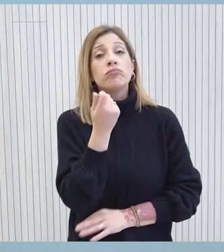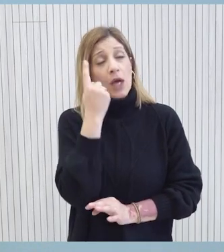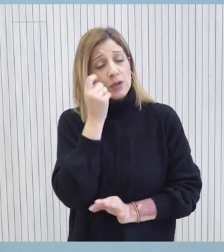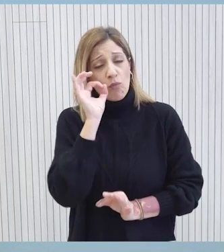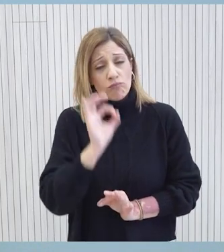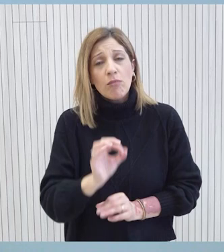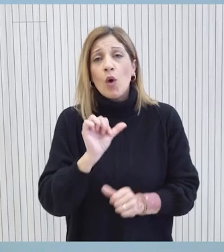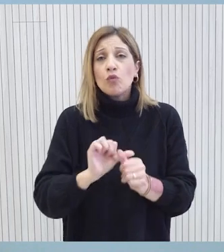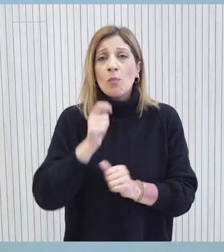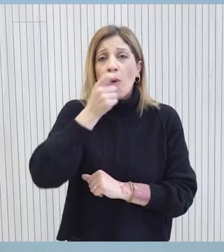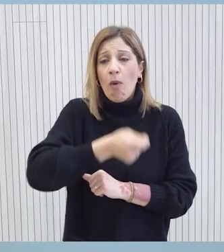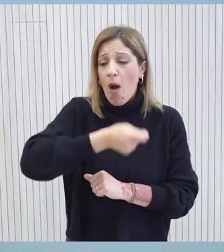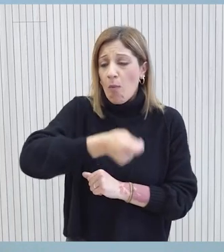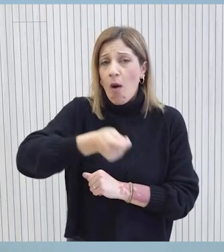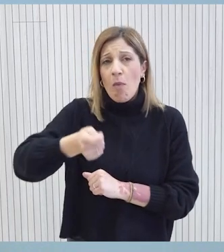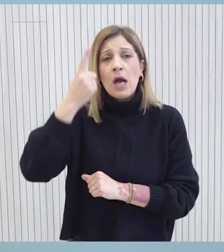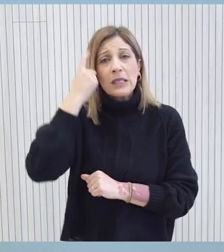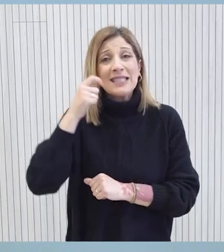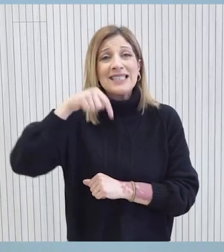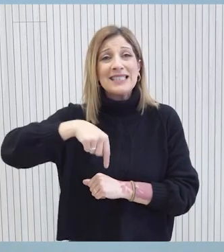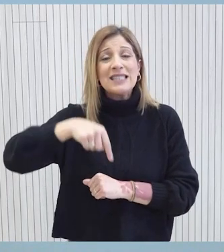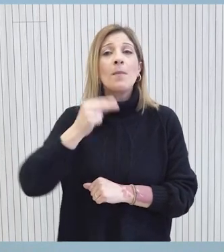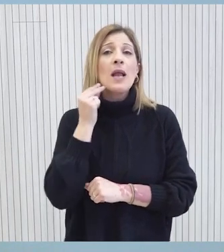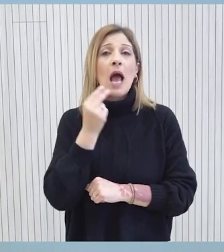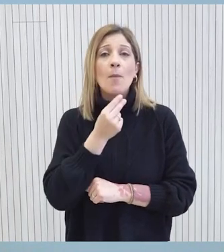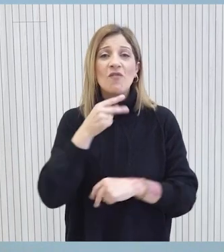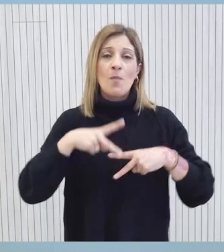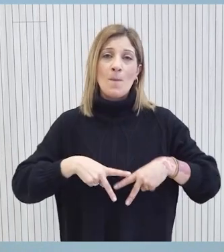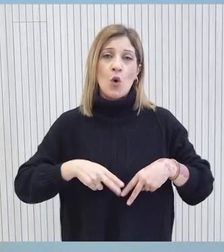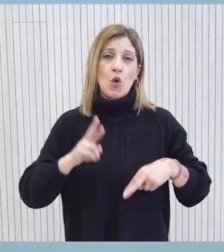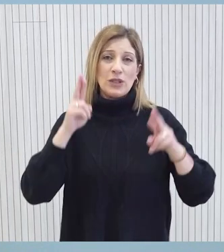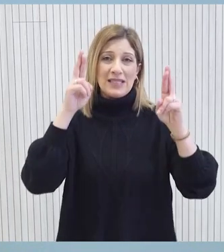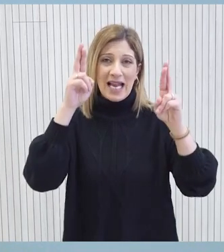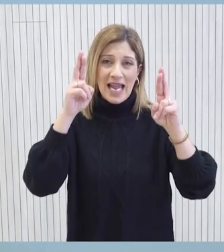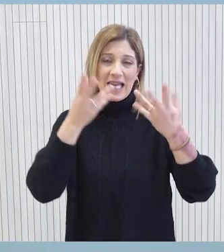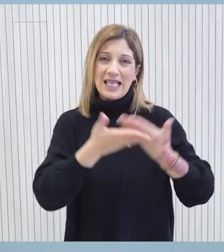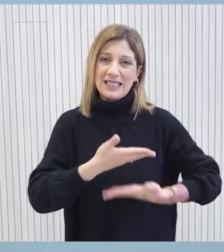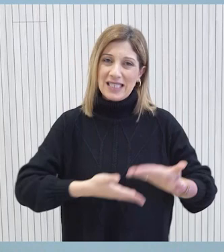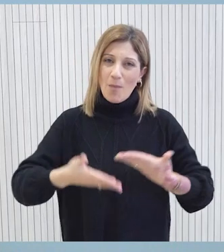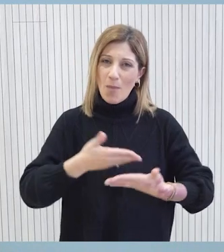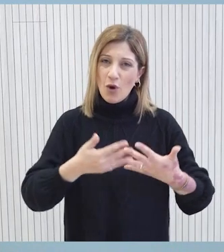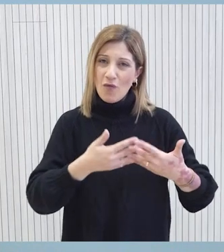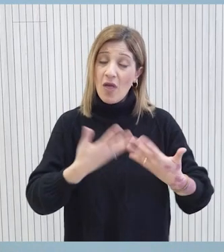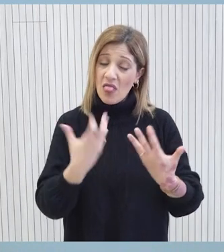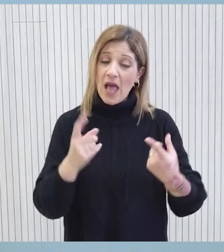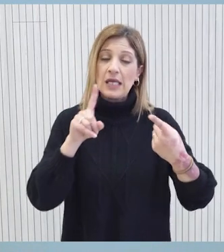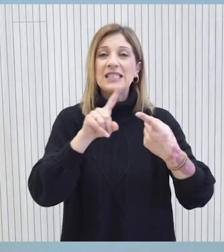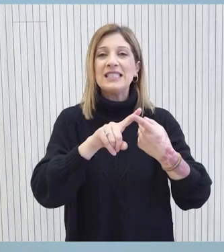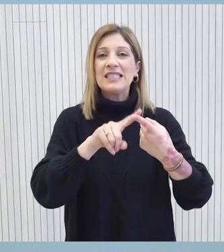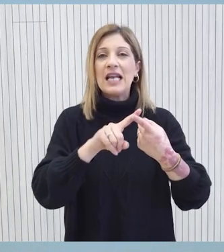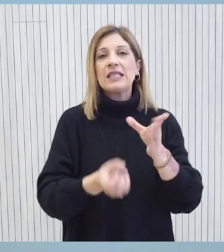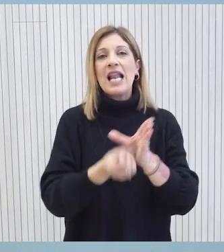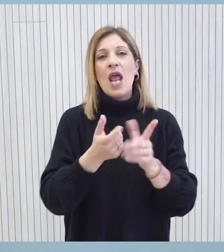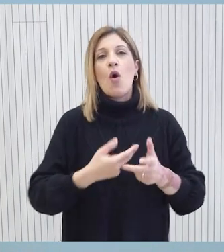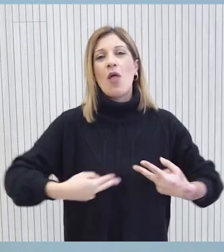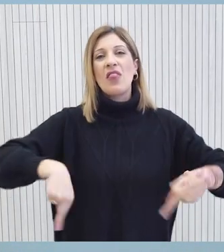οι συμπολίτες μας ή οι καταναλωτές, τα νοικοκυριά να καταβάλουν. Σήμερα το απόγευμα ο Υπουργός Ενέργειας Εμπορίου και Βιομηχανίας θα έχει την πρώτη του συνάντηση με το νέο